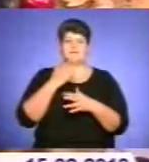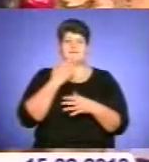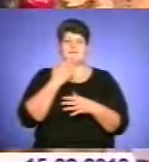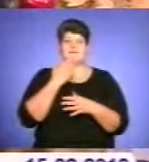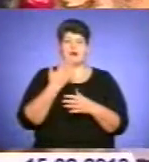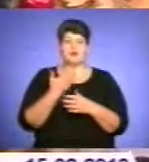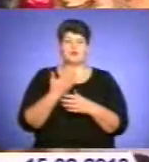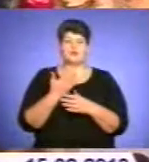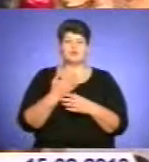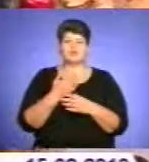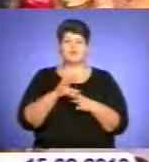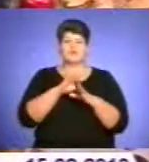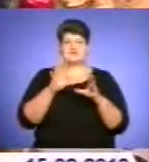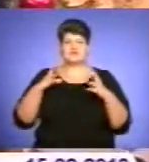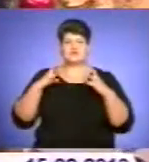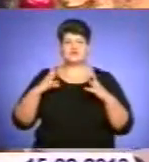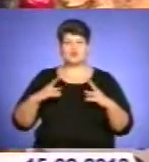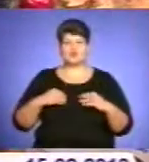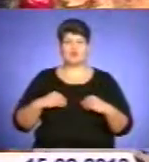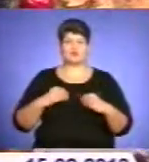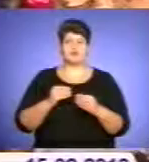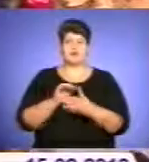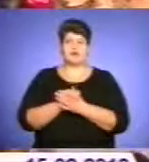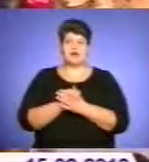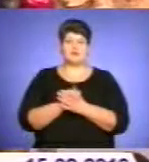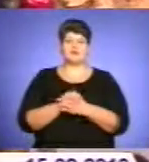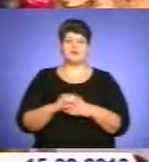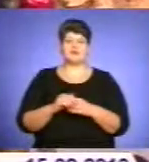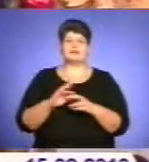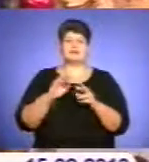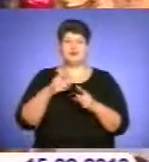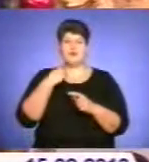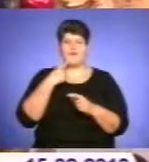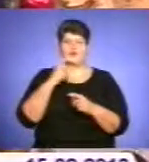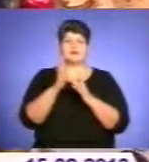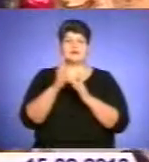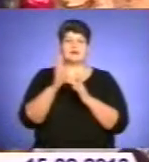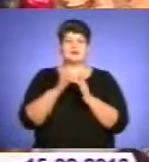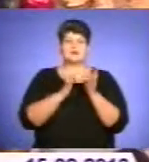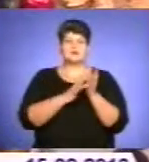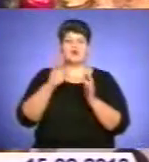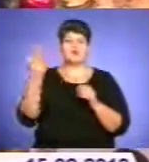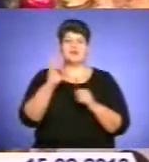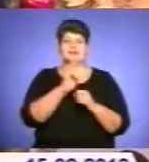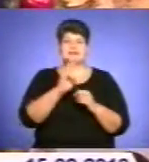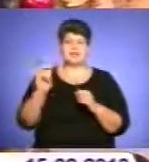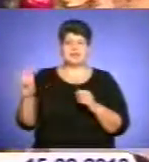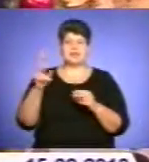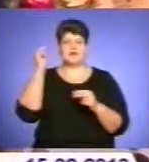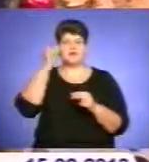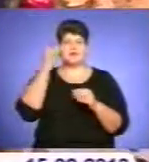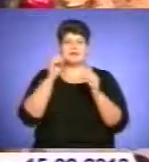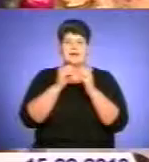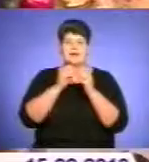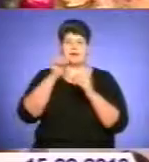яка держава, і всі в спокої, в злагоді, мирі, в добробуді, так, як навчає нас Крестова Божа Церква, як навчає нас 10 Божих